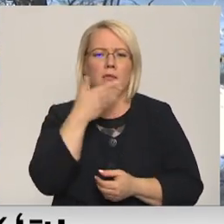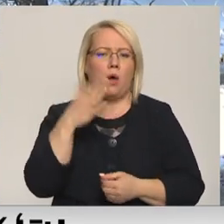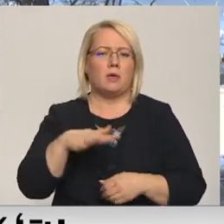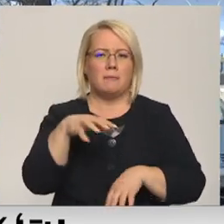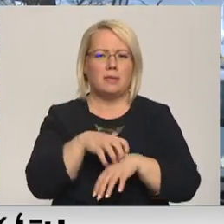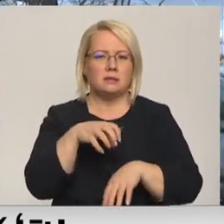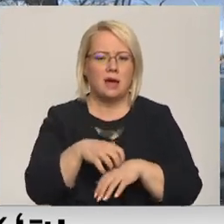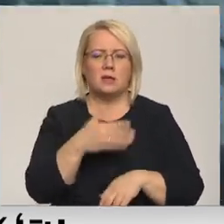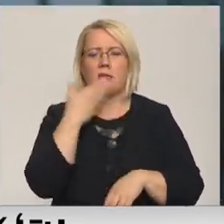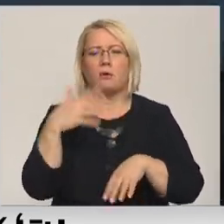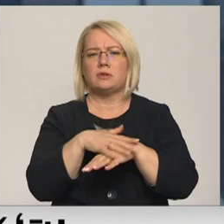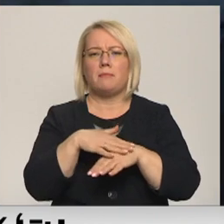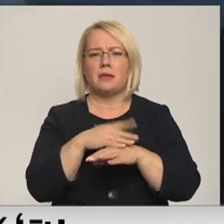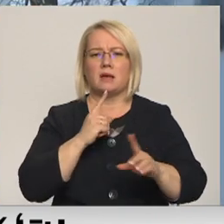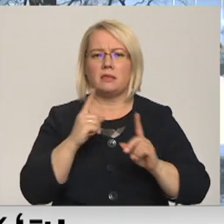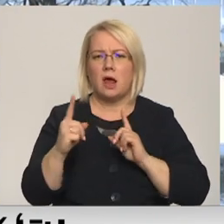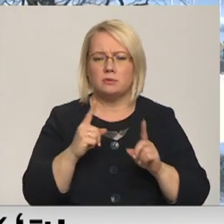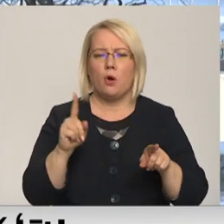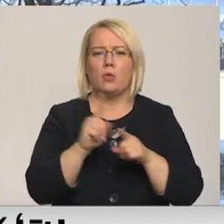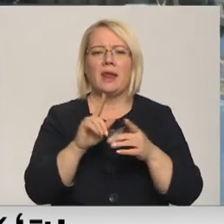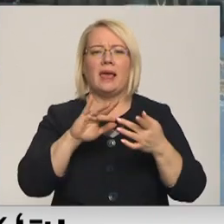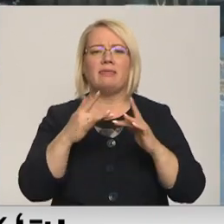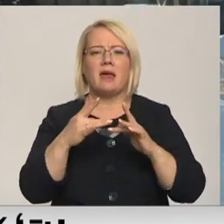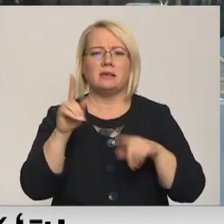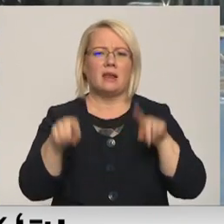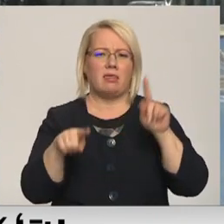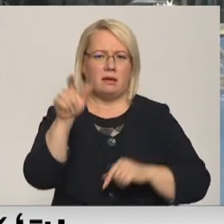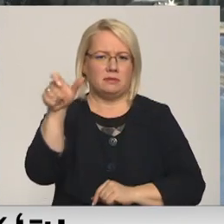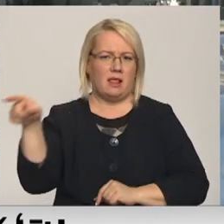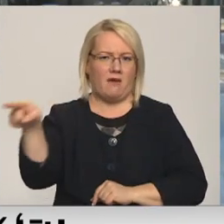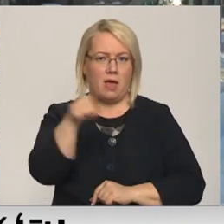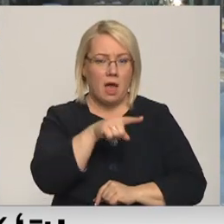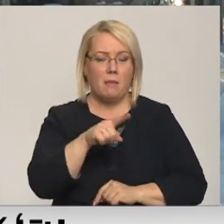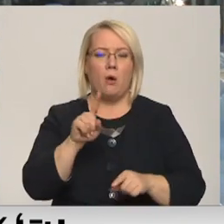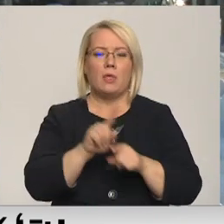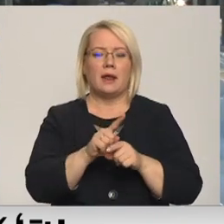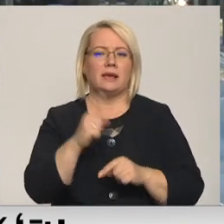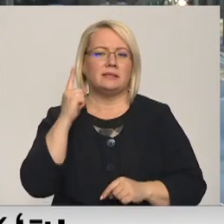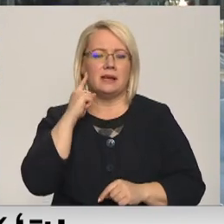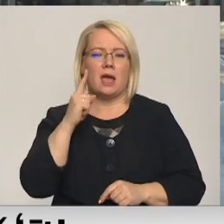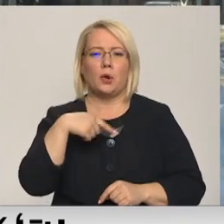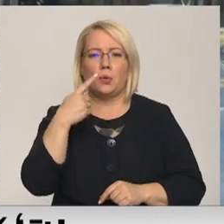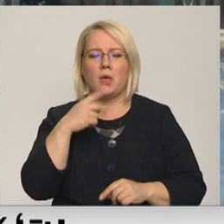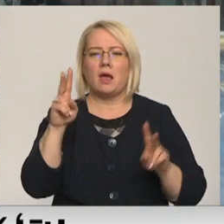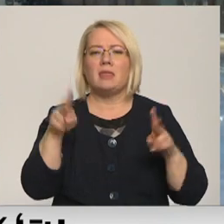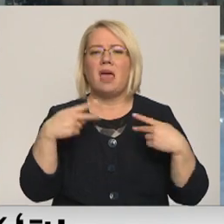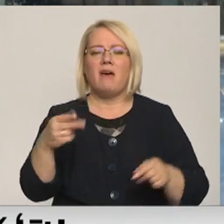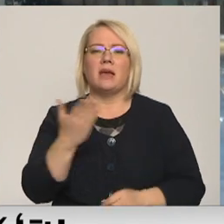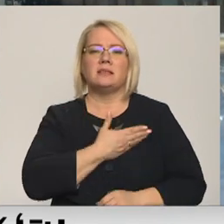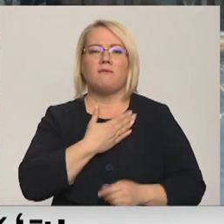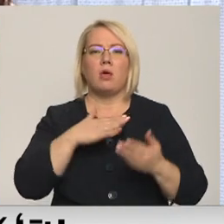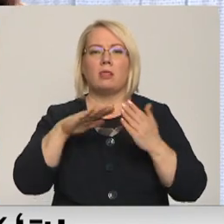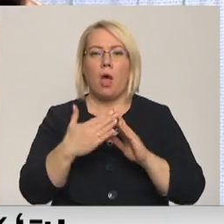sabiedriskā transporta un arī internets ir vienrētajam. Esot nācies dzirdēt pat tekstu, ka nevajag dzīvot laukos, ja grib